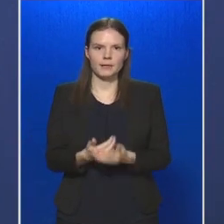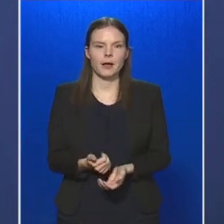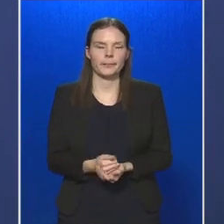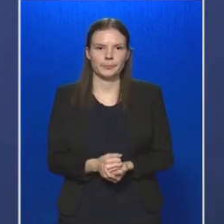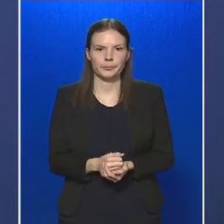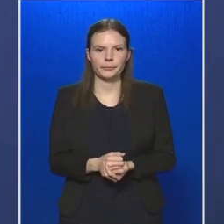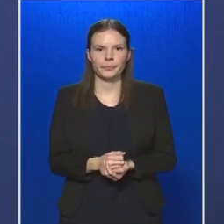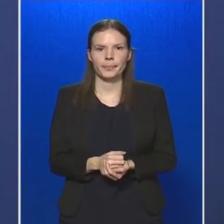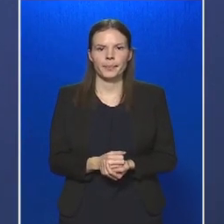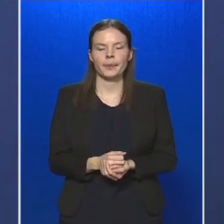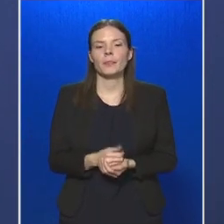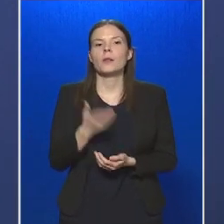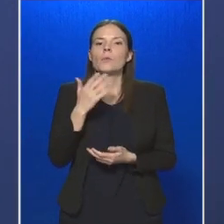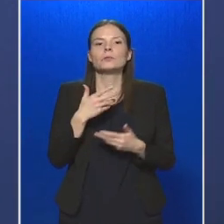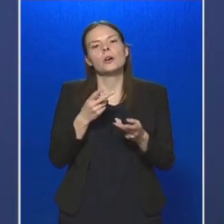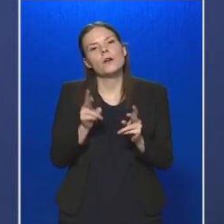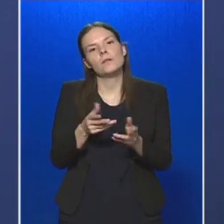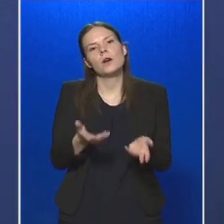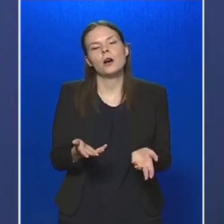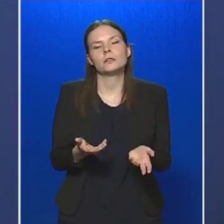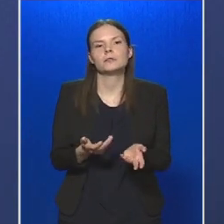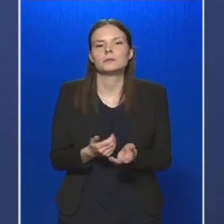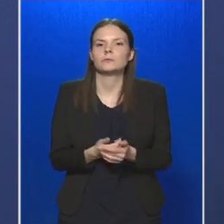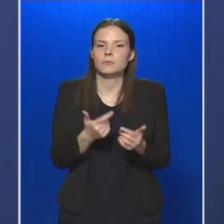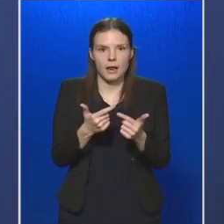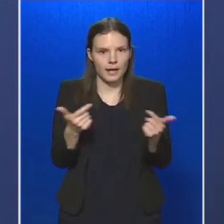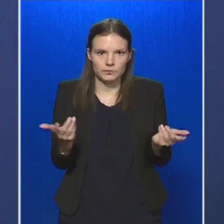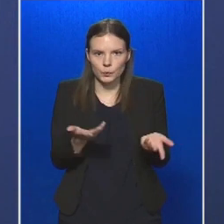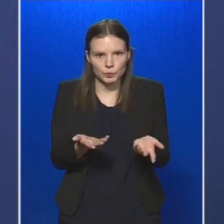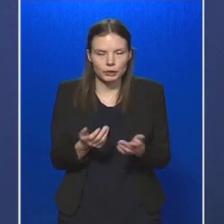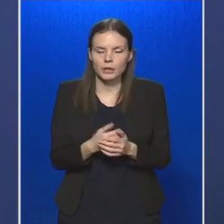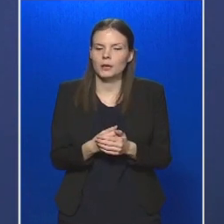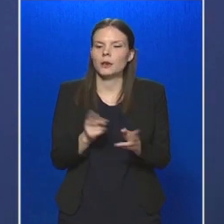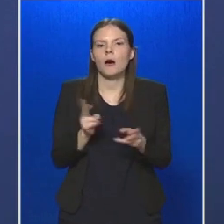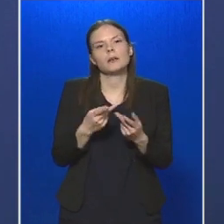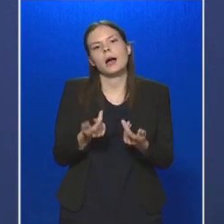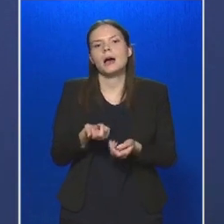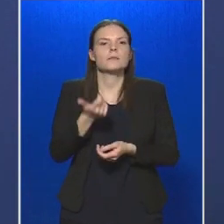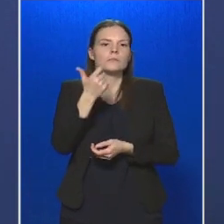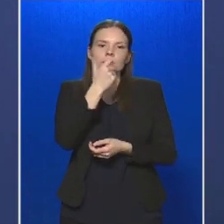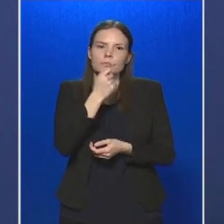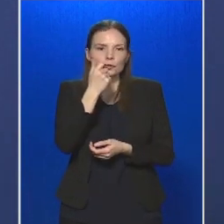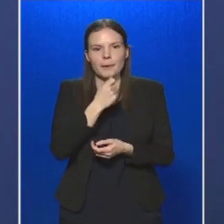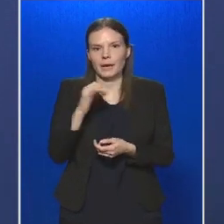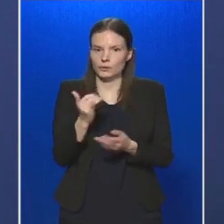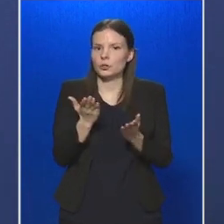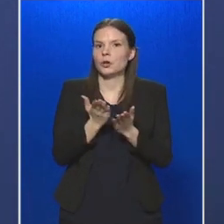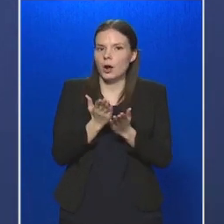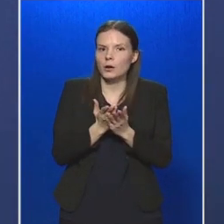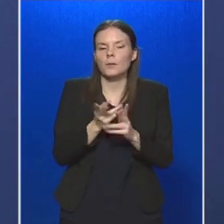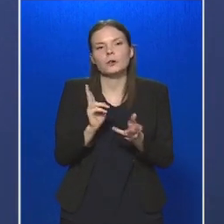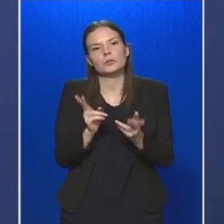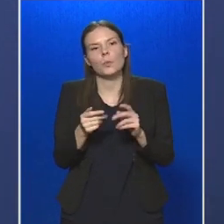távolság. Hogyha van lehetőségünk, akár egy papírzsepkendő is alkalmas arra, hogy